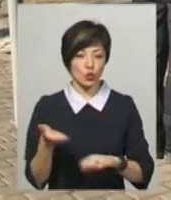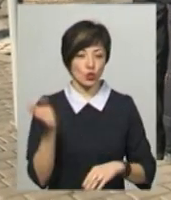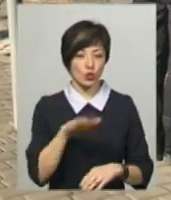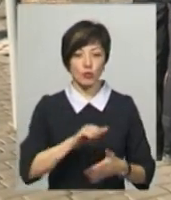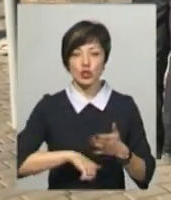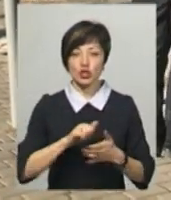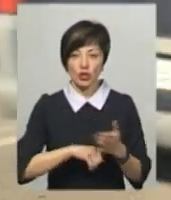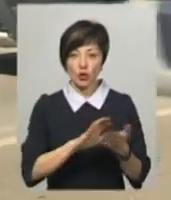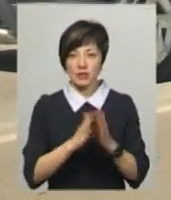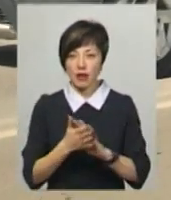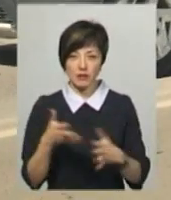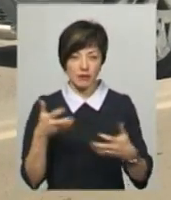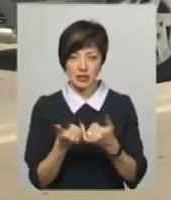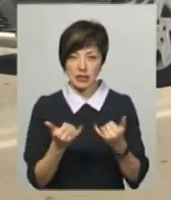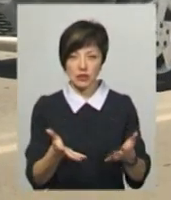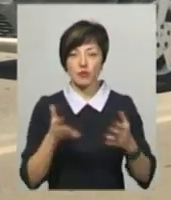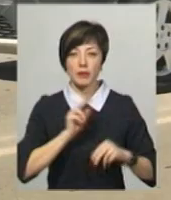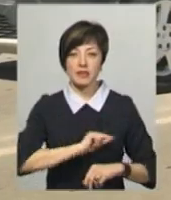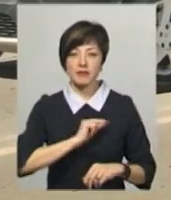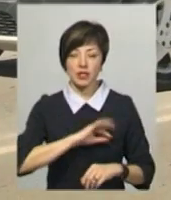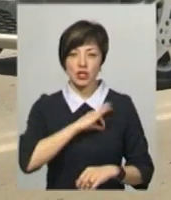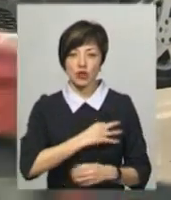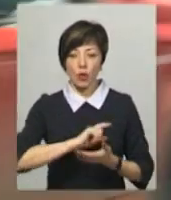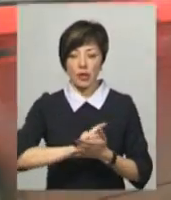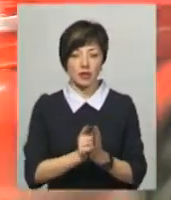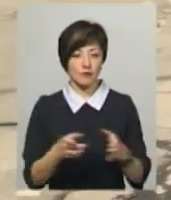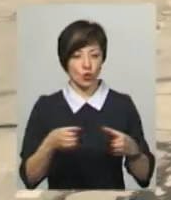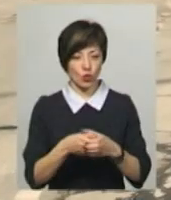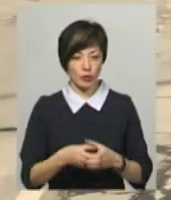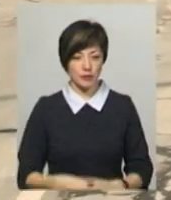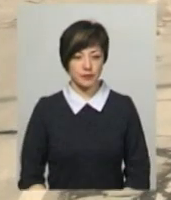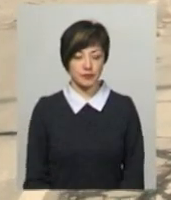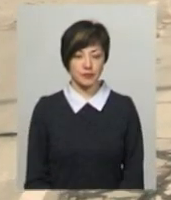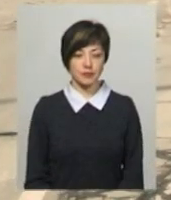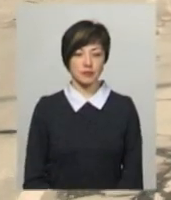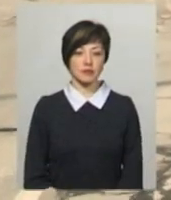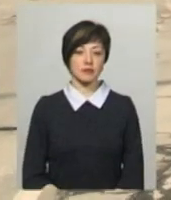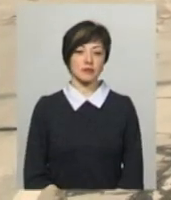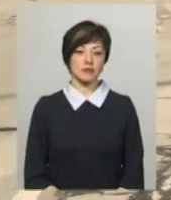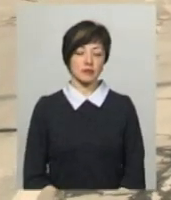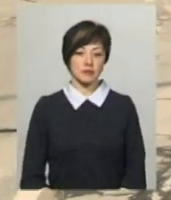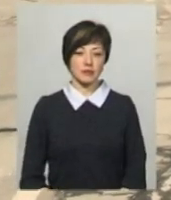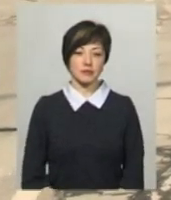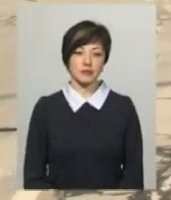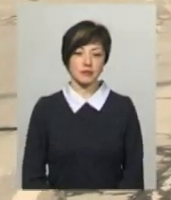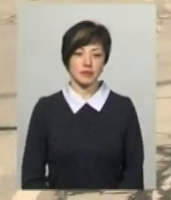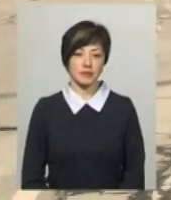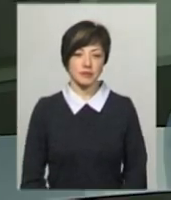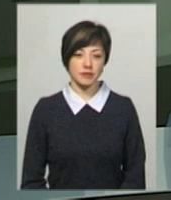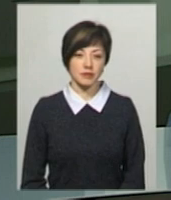Причини та обставини ДТП наразі з'ясовують працівники слідчо-оперативної групи. Леся Боровець, Юрій Чорний. Новини поділять центр.